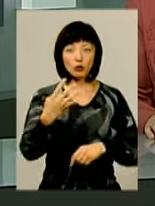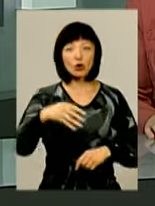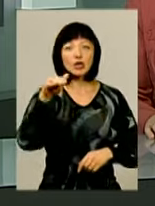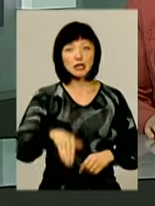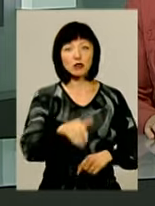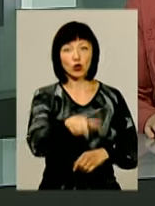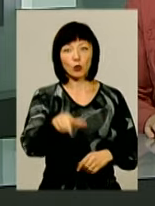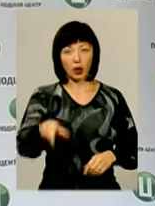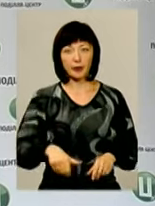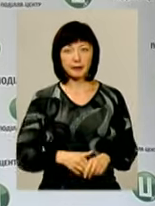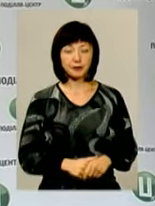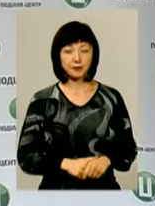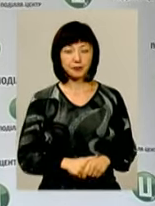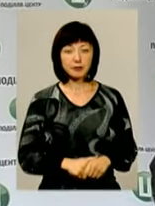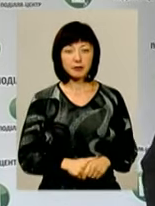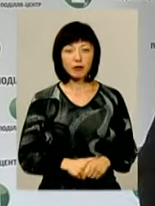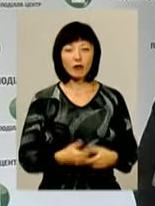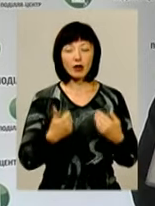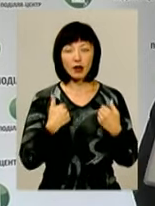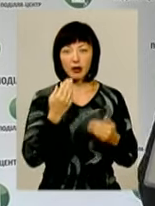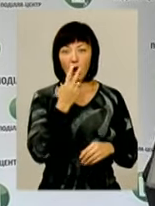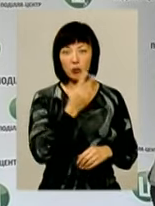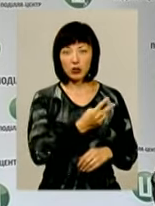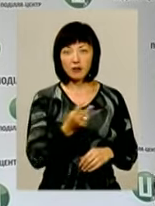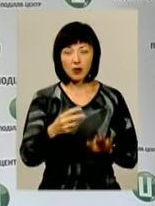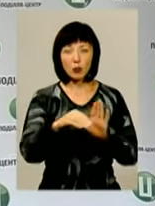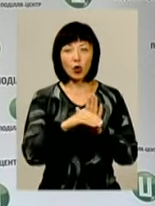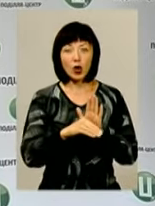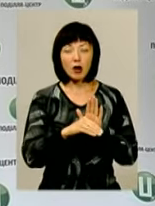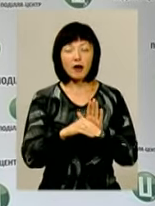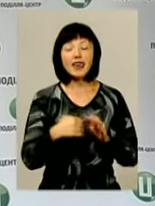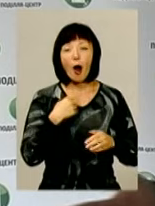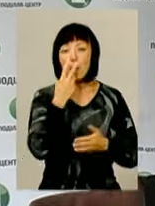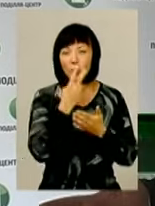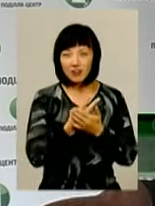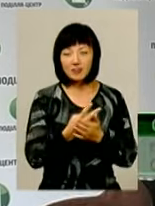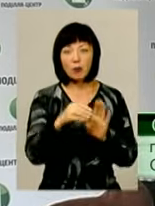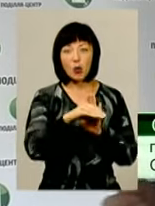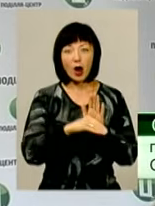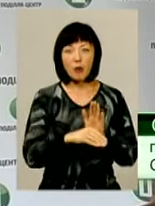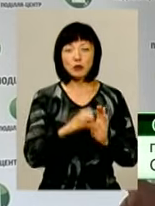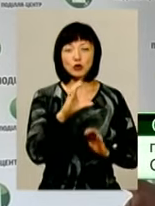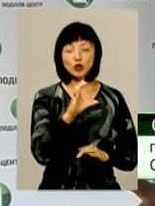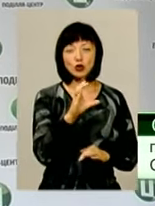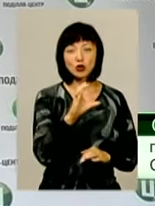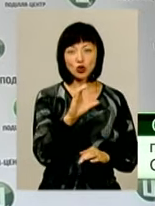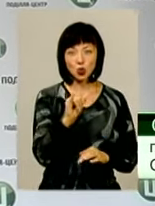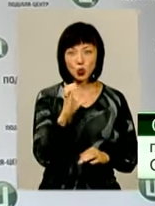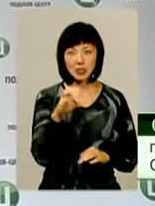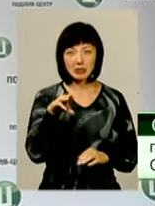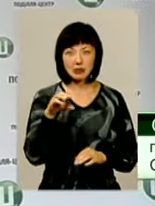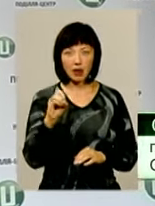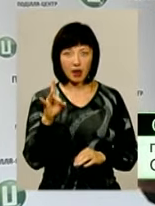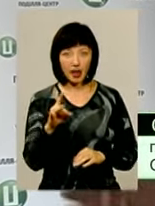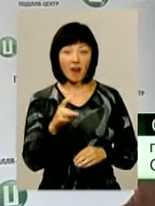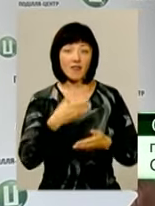тисяч людей. Я подивився програму Савіка Шустера, де виступав Саакашвілі. А він сказав просто, він каже, дивіться, друзі,